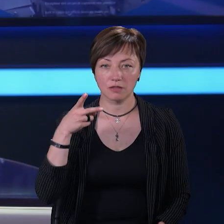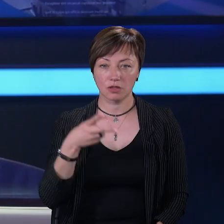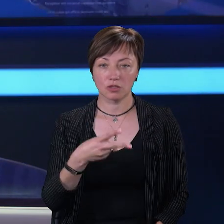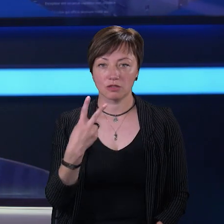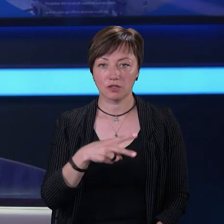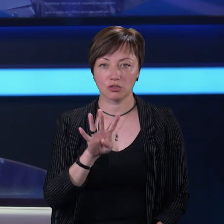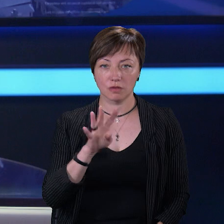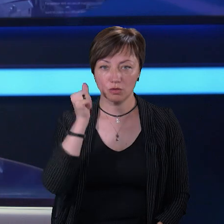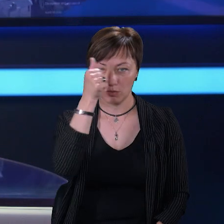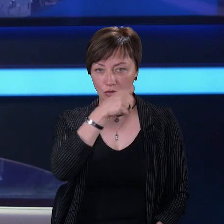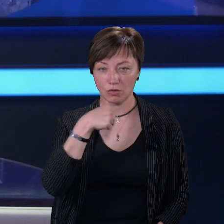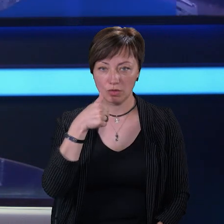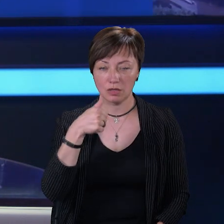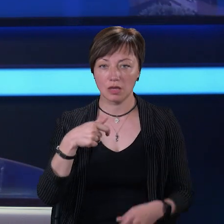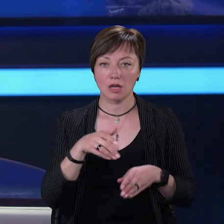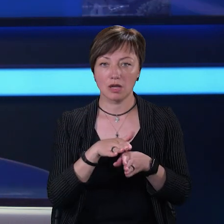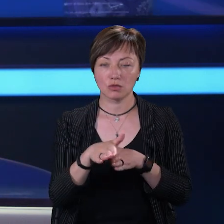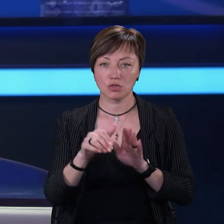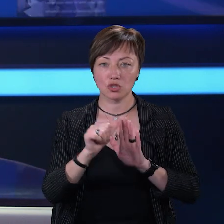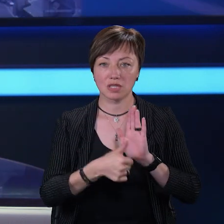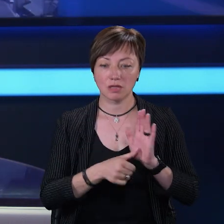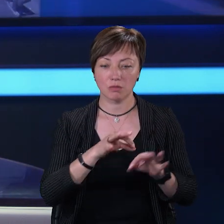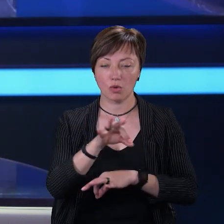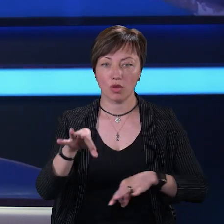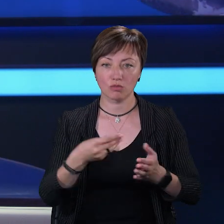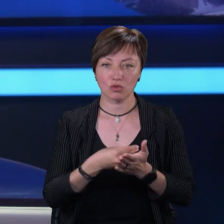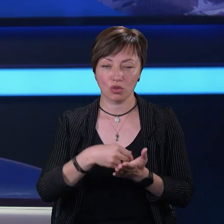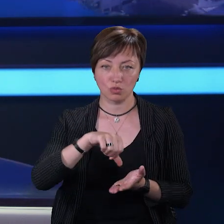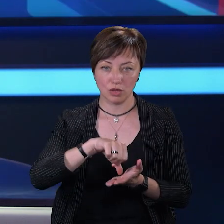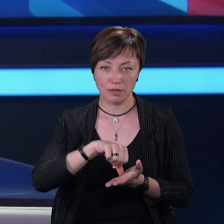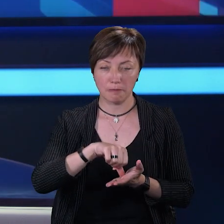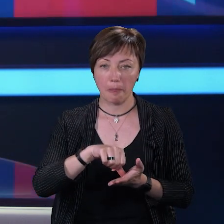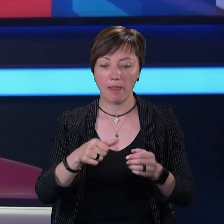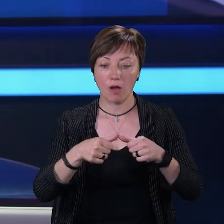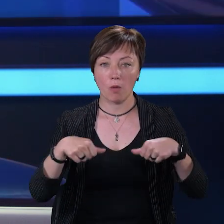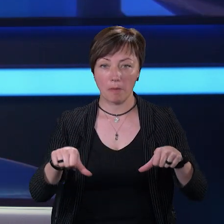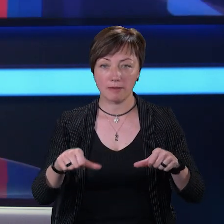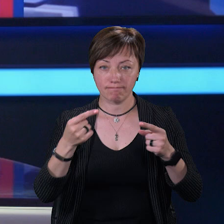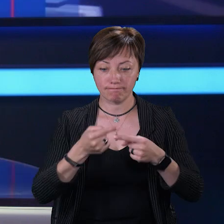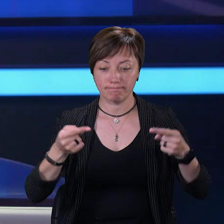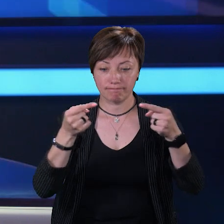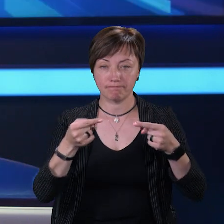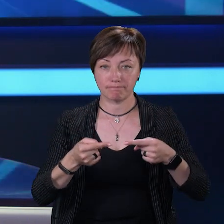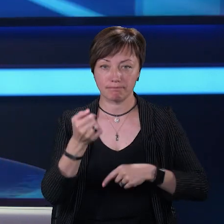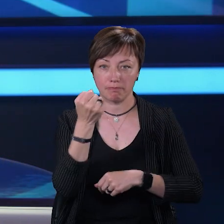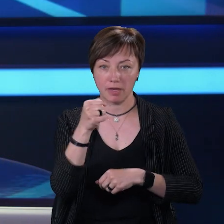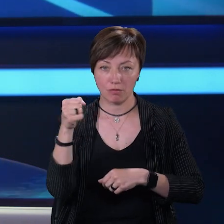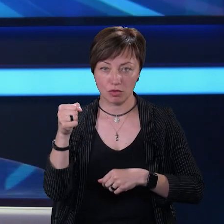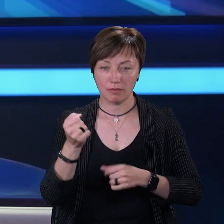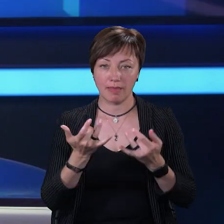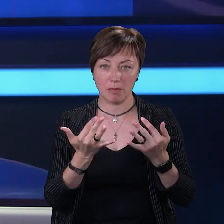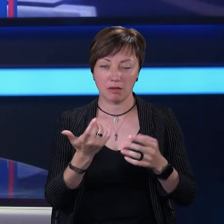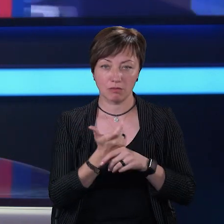2024 році реалізують 16 проєктів бюджету участі. Комісія вже визначила переможців, котрі